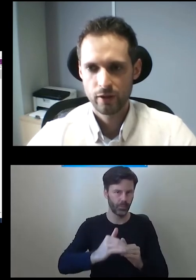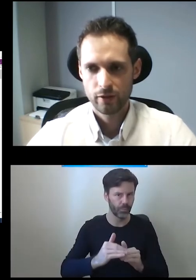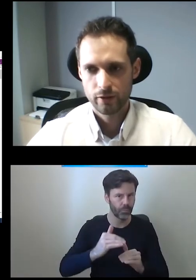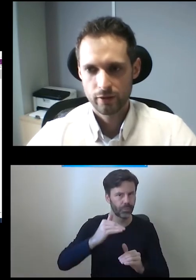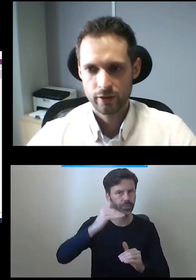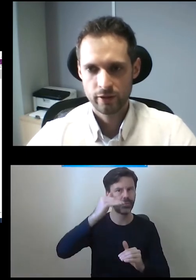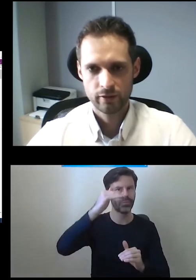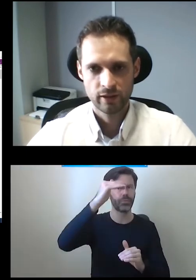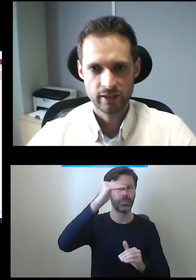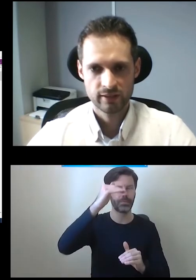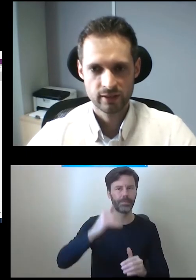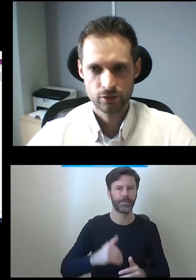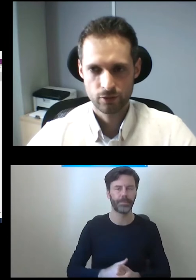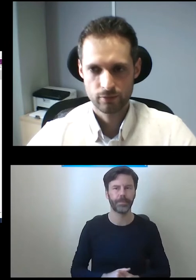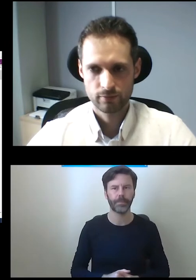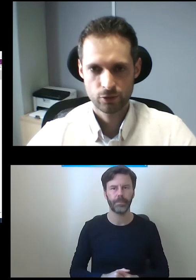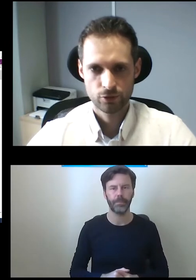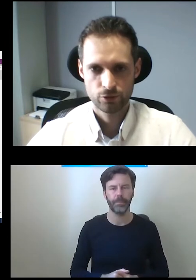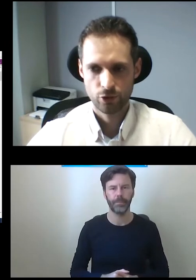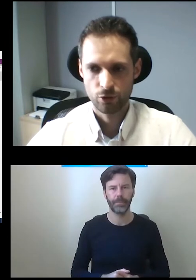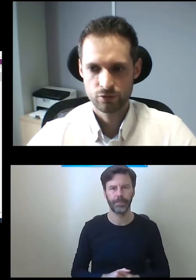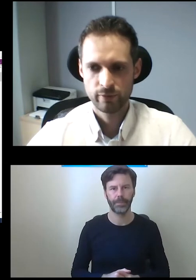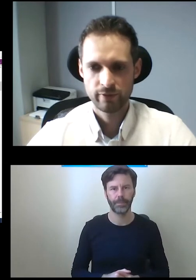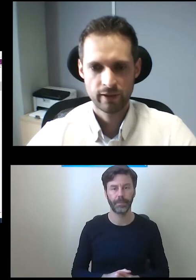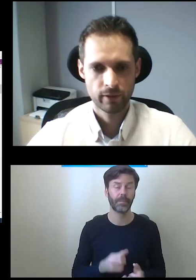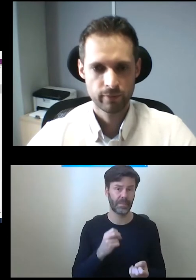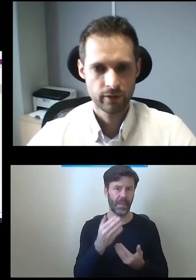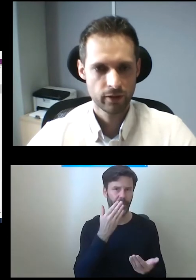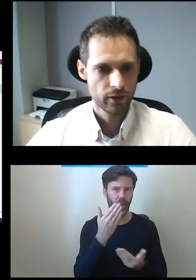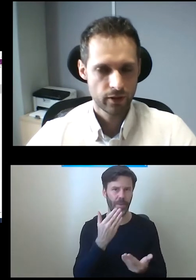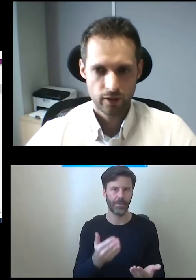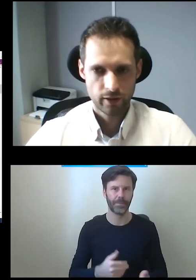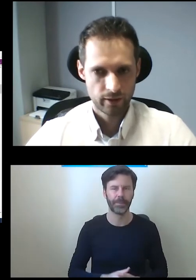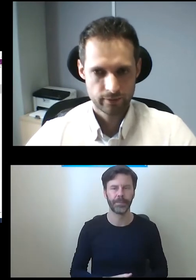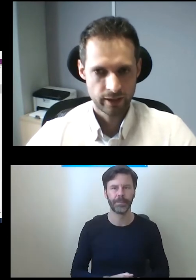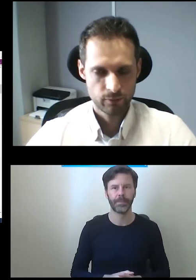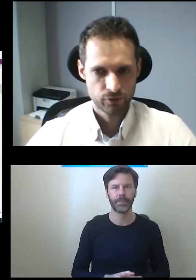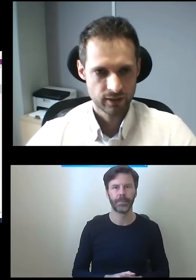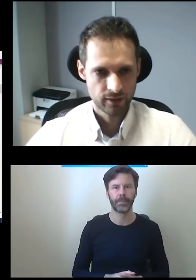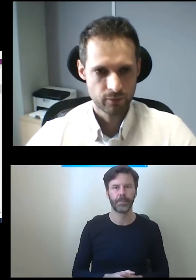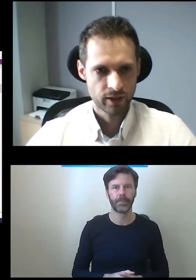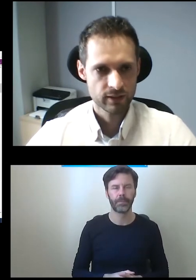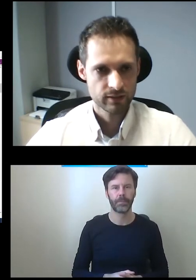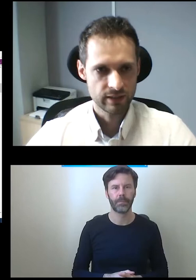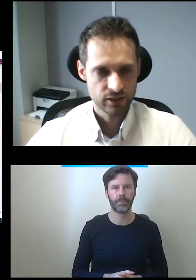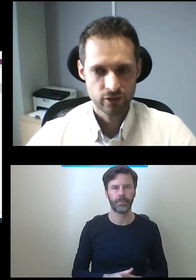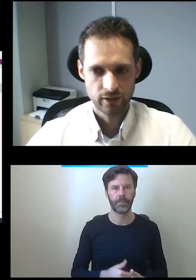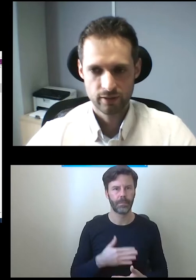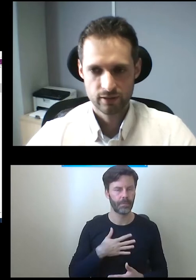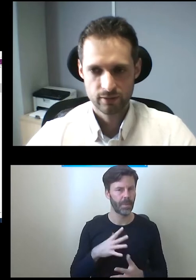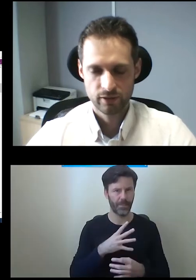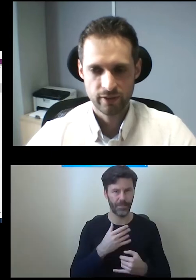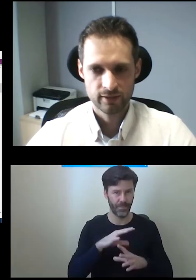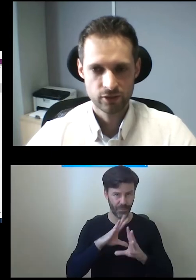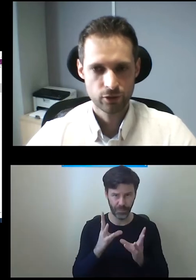i na takiej zasadzie to się odbywa. Dajemy wszystkie wymagania techniczne,